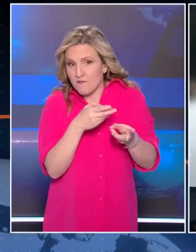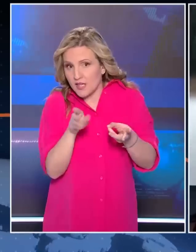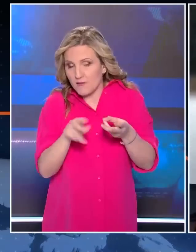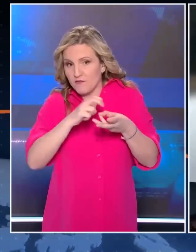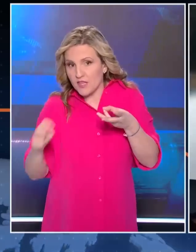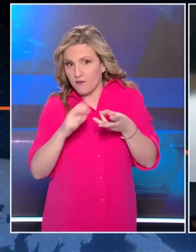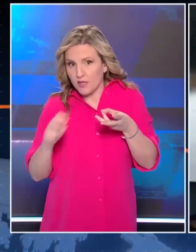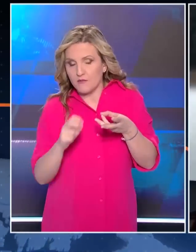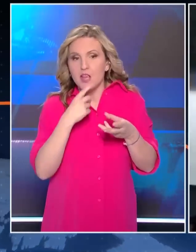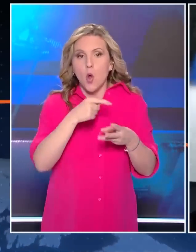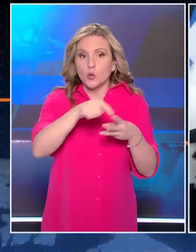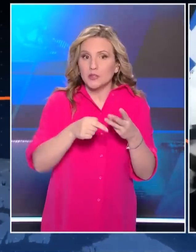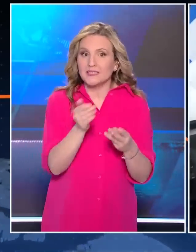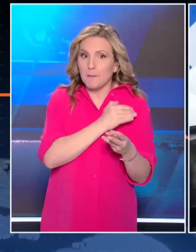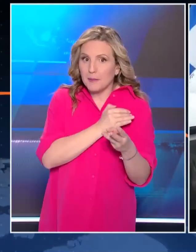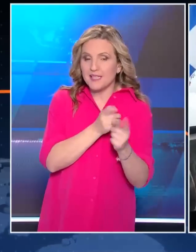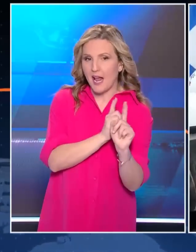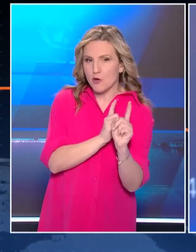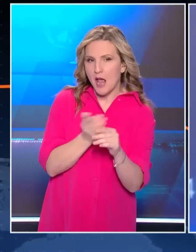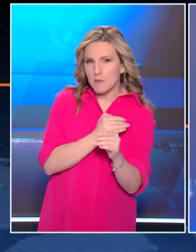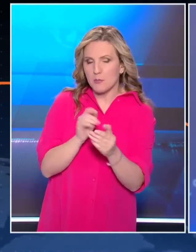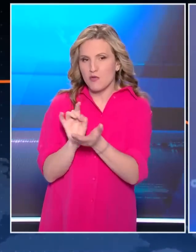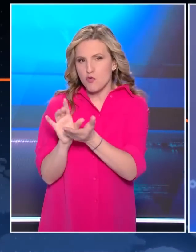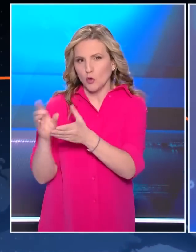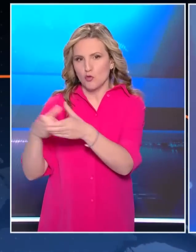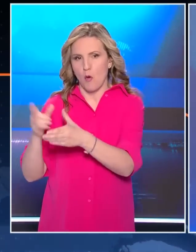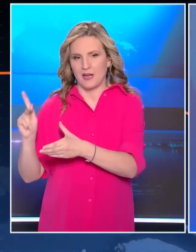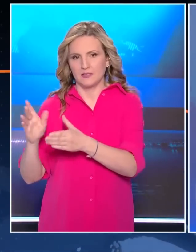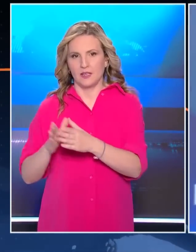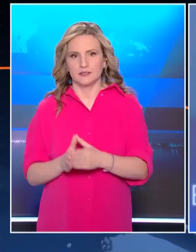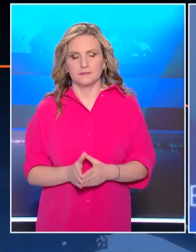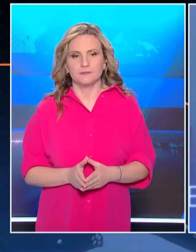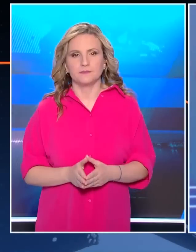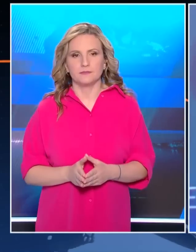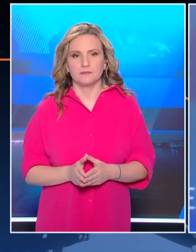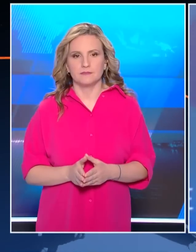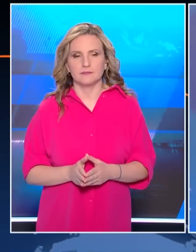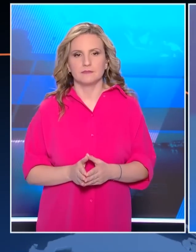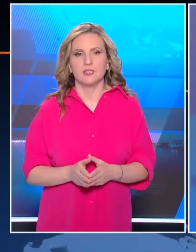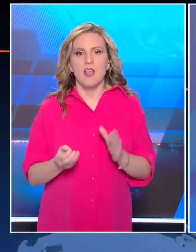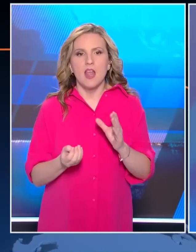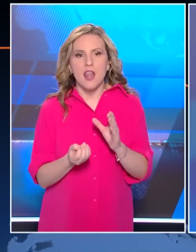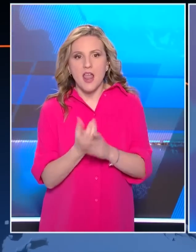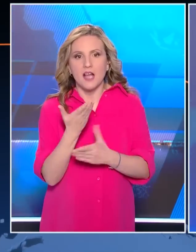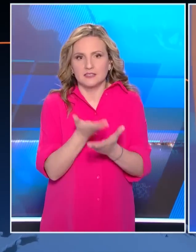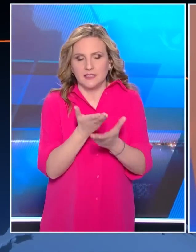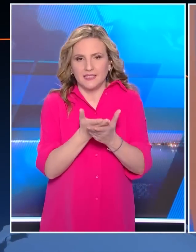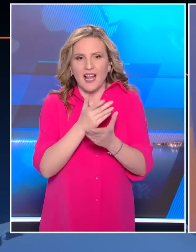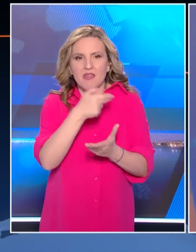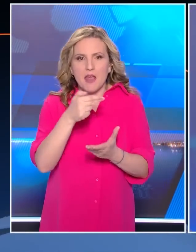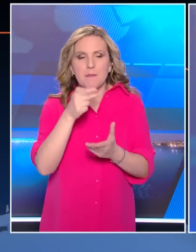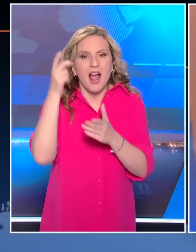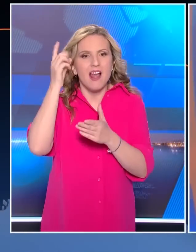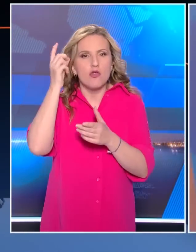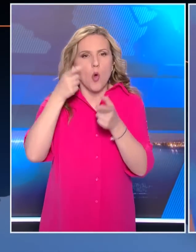προδιάσκεψη μεταξύ τους για να αποκλείσουν το κόμμα. Νέα στοιχεία κυρίες και κύριοι έρχονται στο φως για την εκτέλεση του δημοσιογράφου